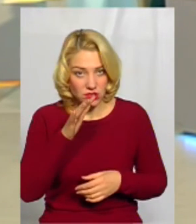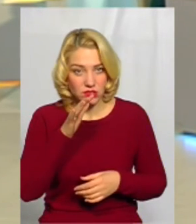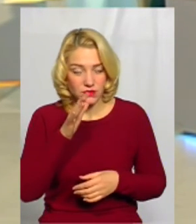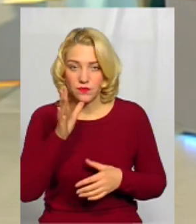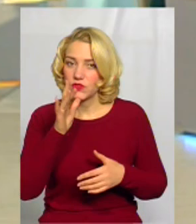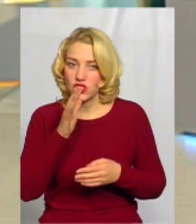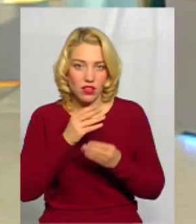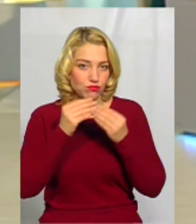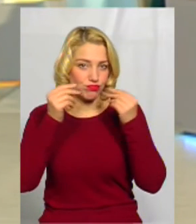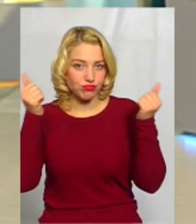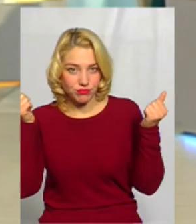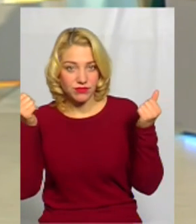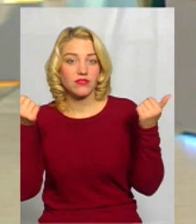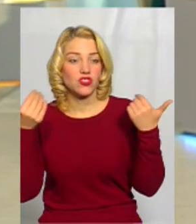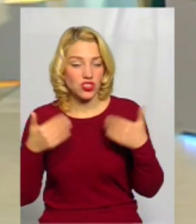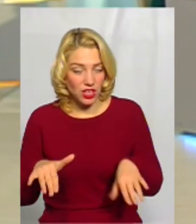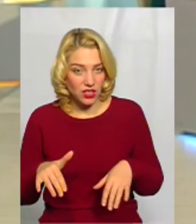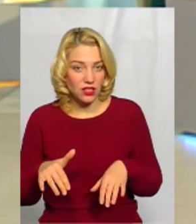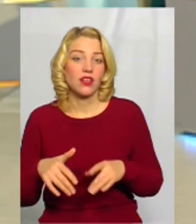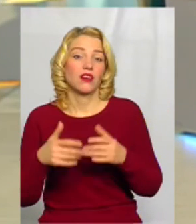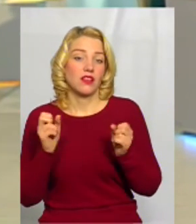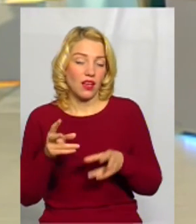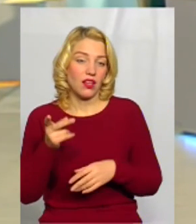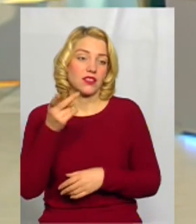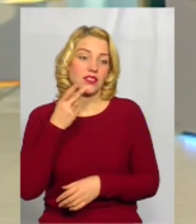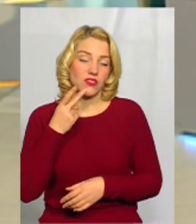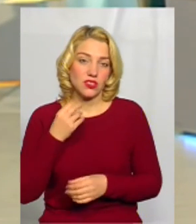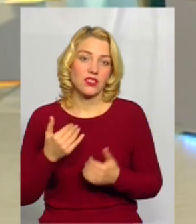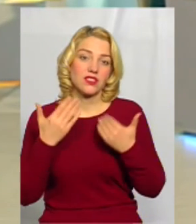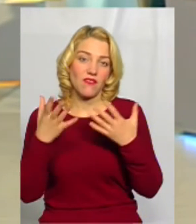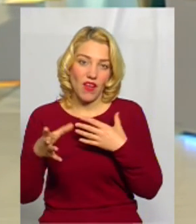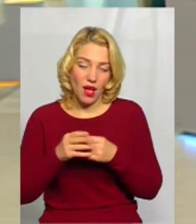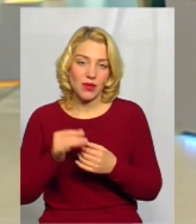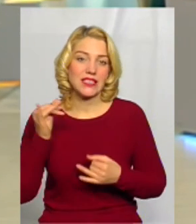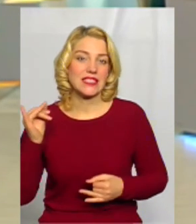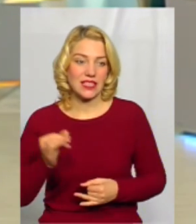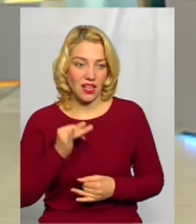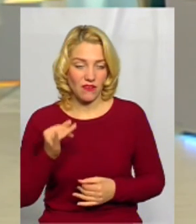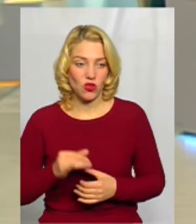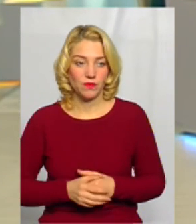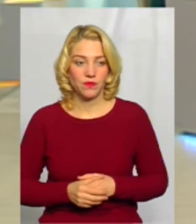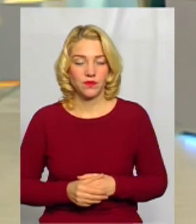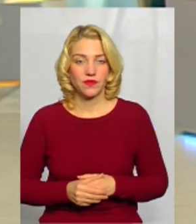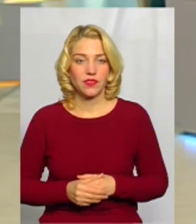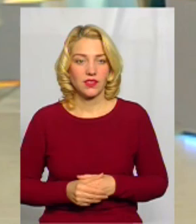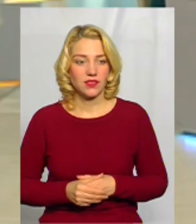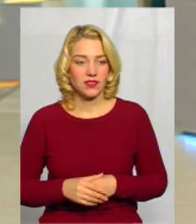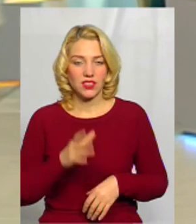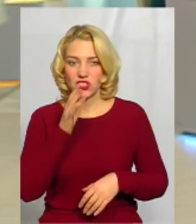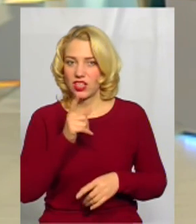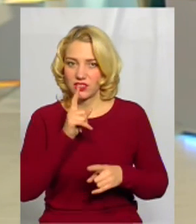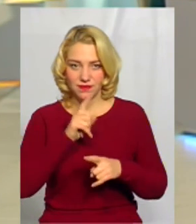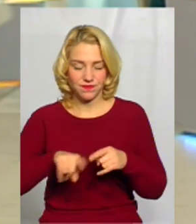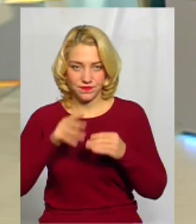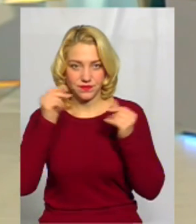Час невплинно збігає, так, як завжди, з вами цікаво, і час дуже швидко